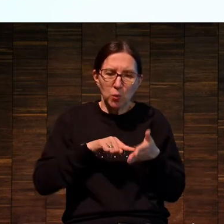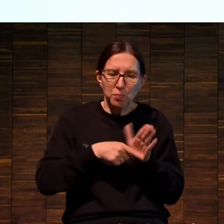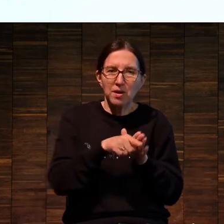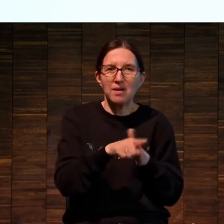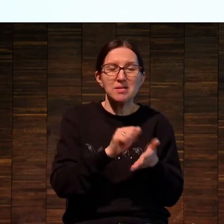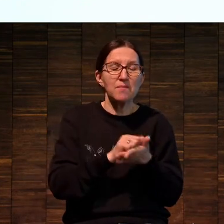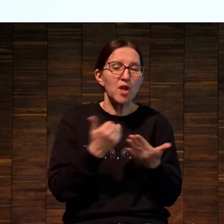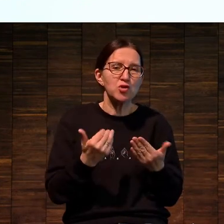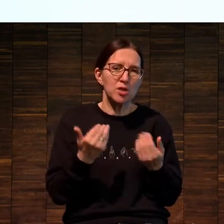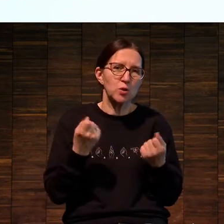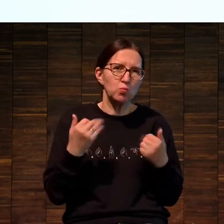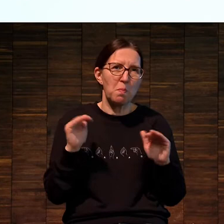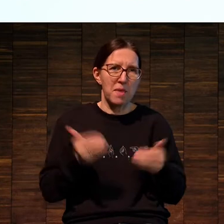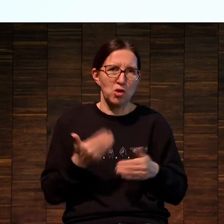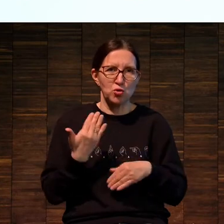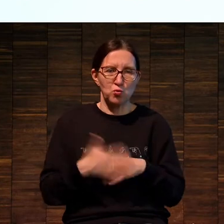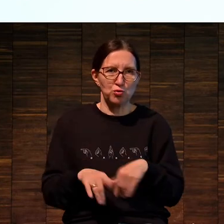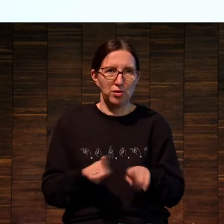упирали. Сейчас уже не так.